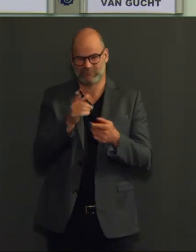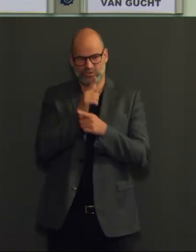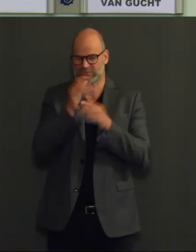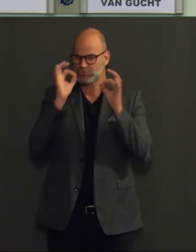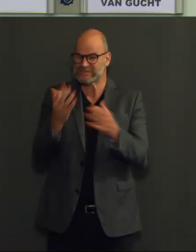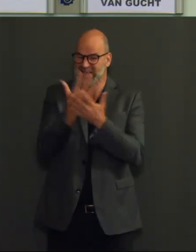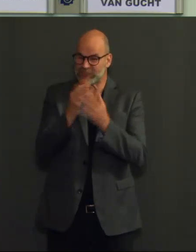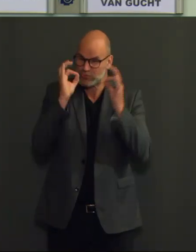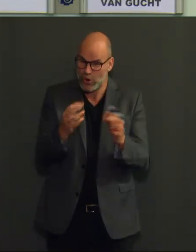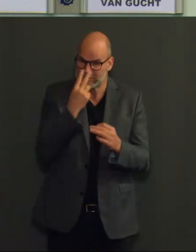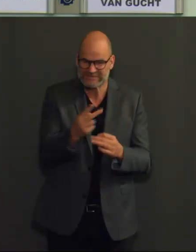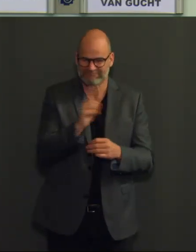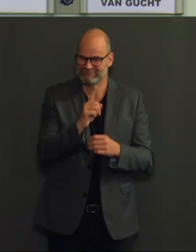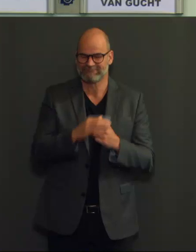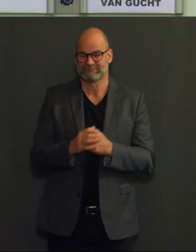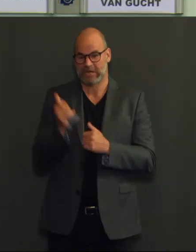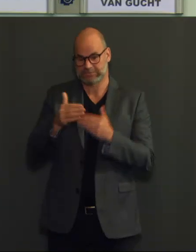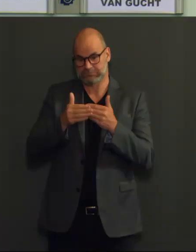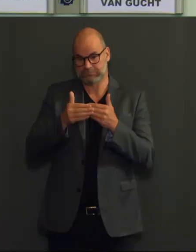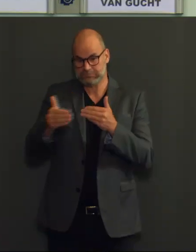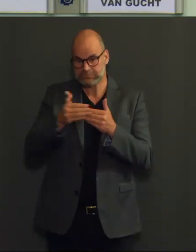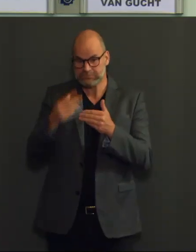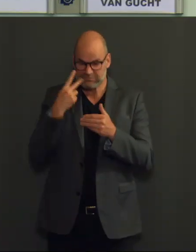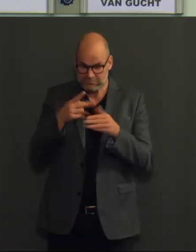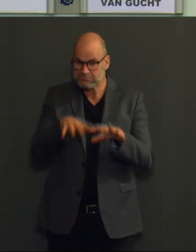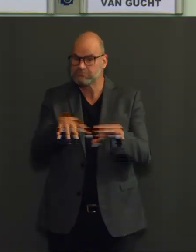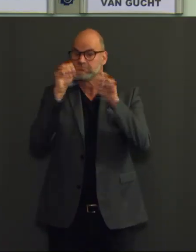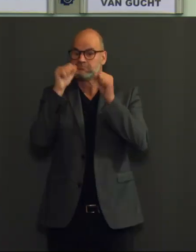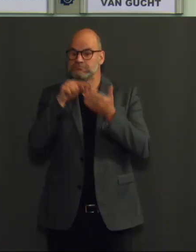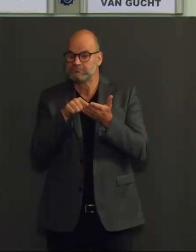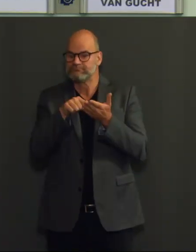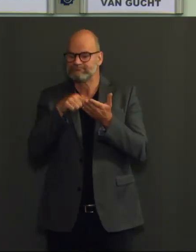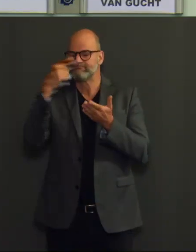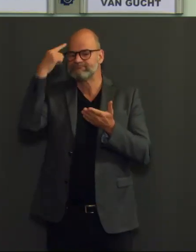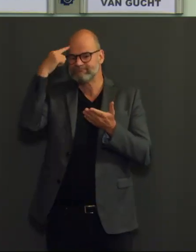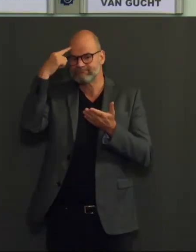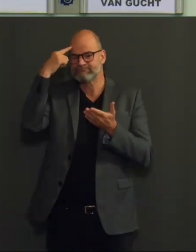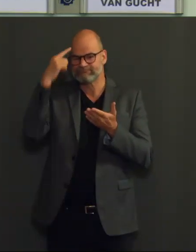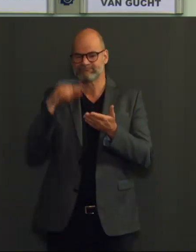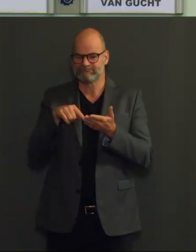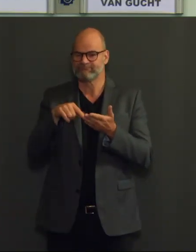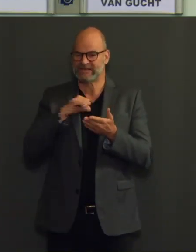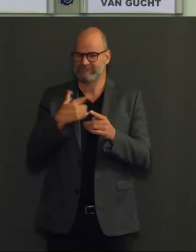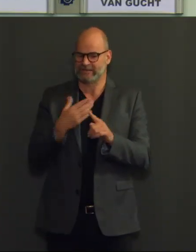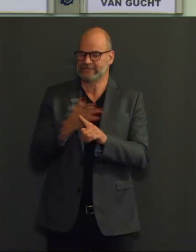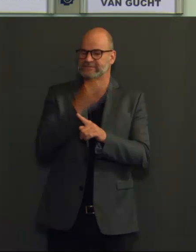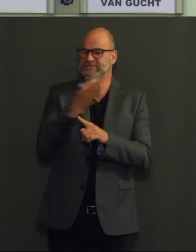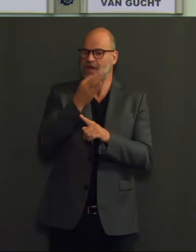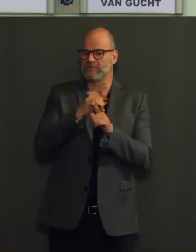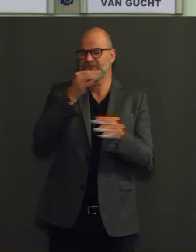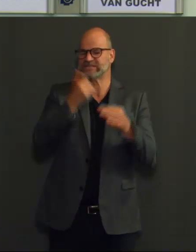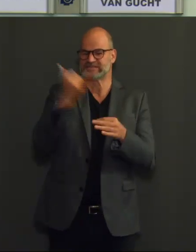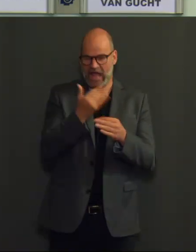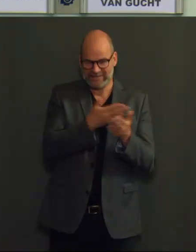interpreteren. Het is wel bemoedigend om te mogen vaststellen dat het percentage positieve testen